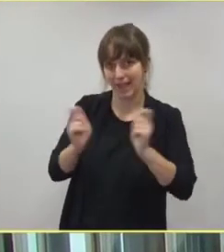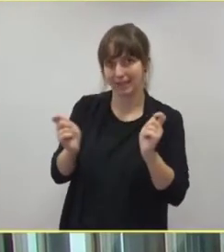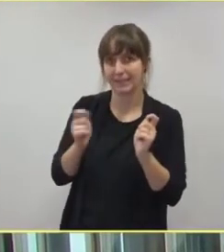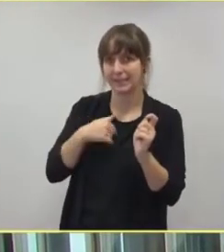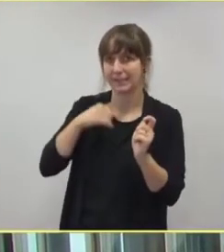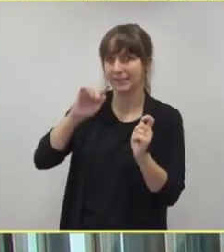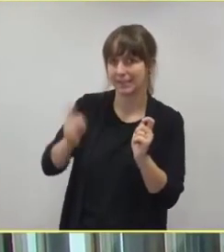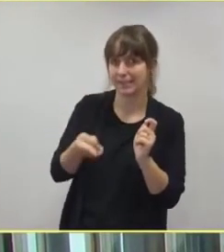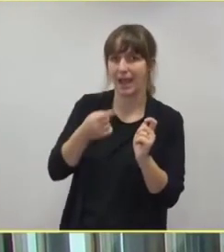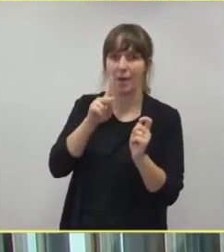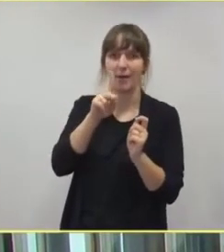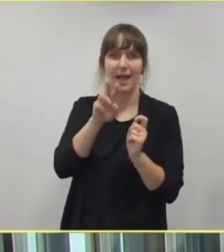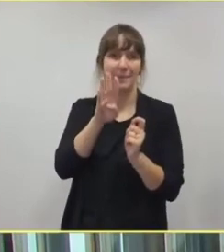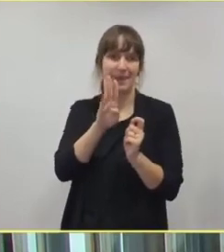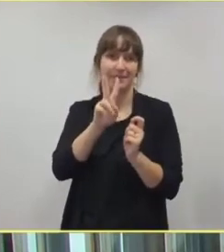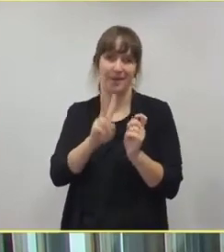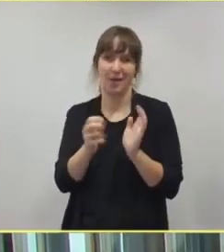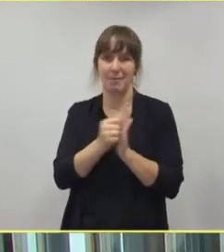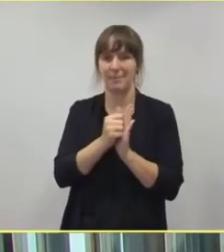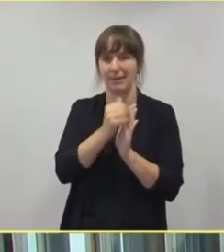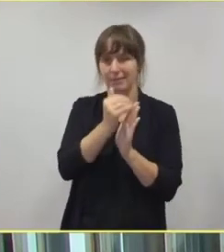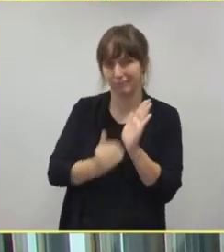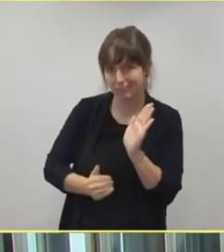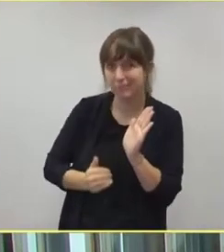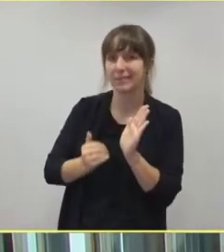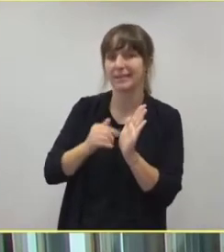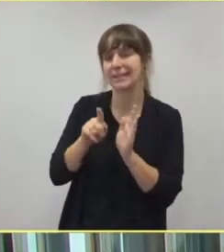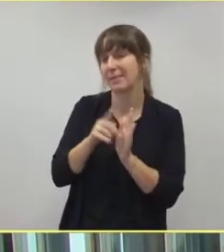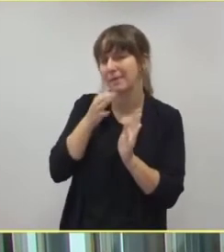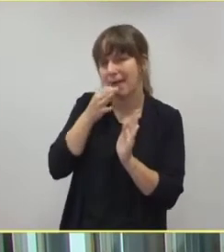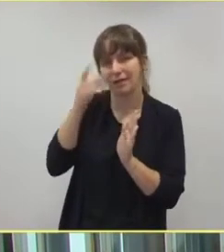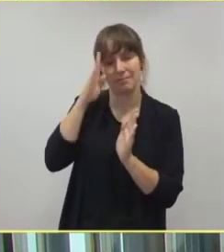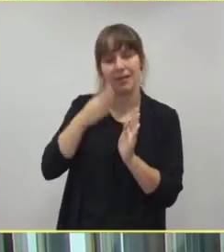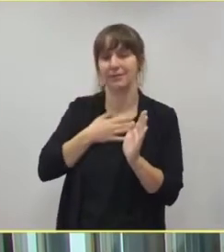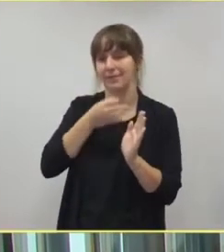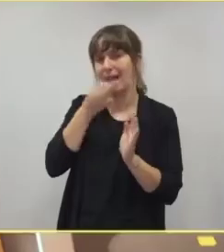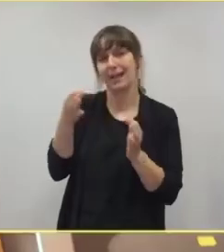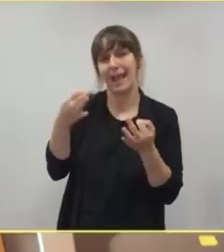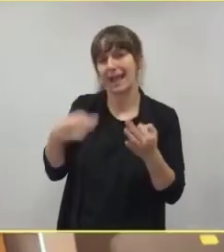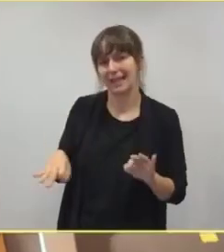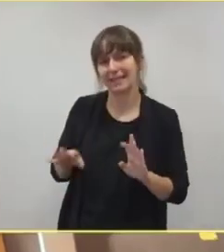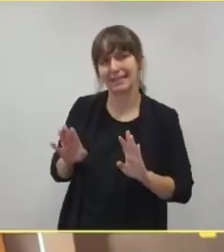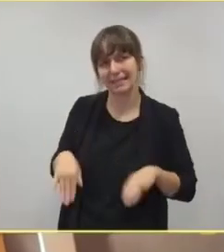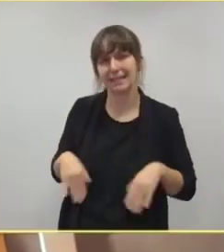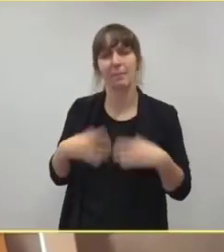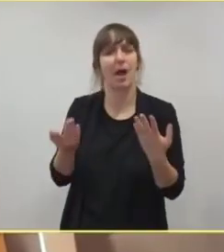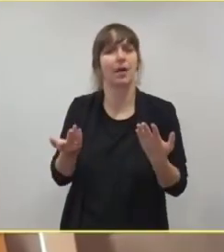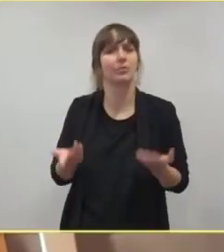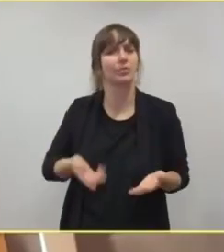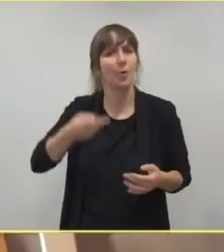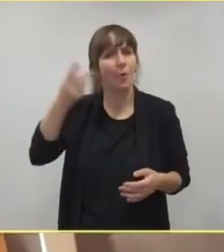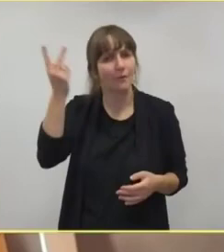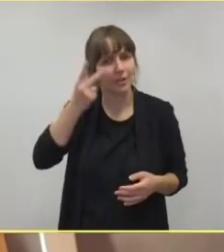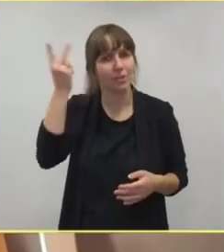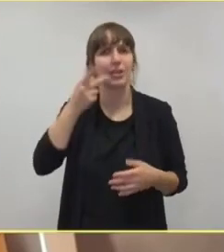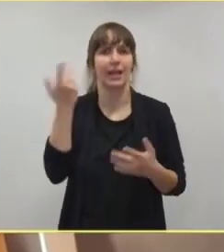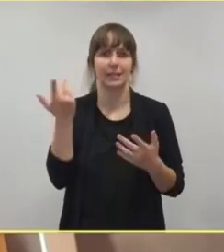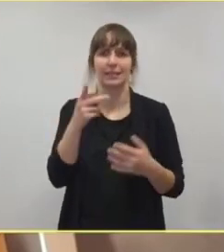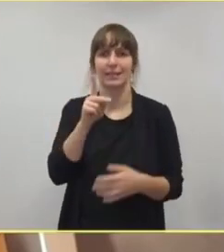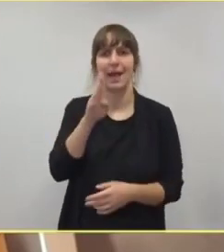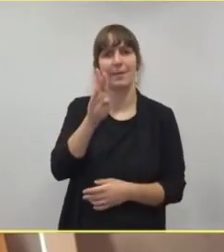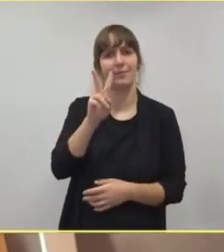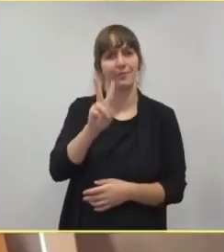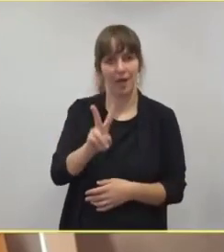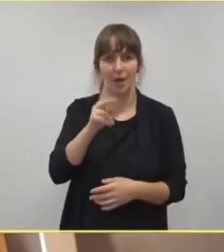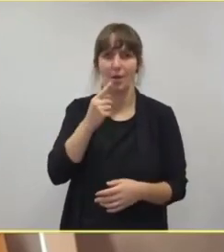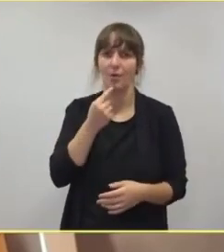KW-V-Papier abgezielt hätte. Nicht ganz so scharf formuliert, aber eine Einschätzung dessen. Aber ich hatte das so verstanden, dass einige von den Maßnahmen, da hatte sich auch